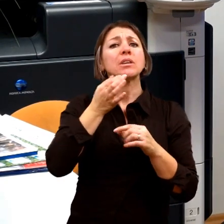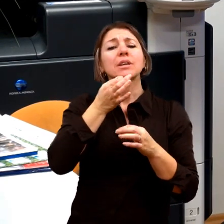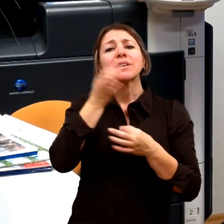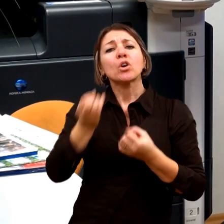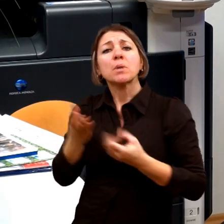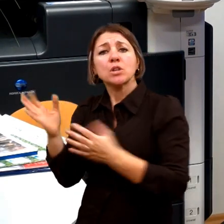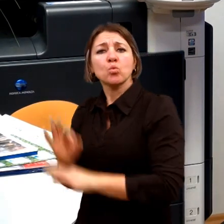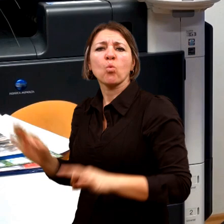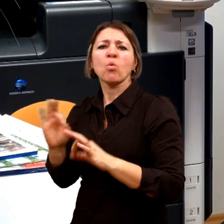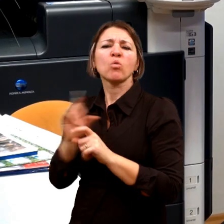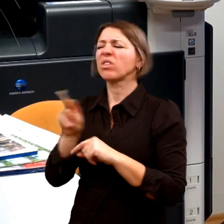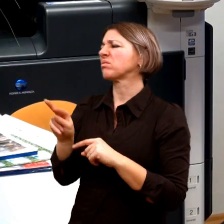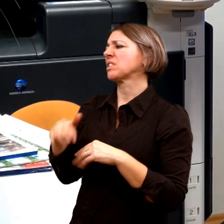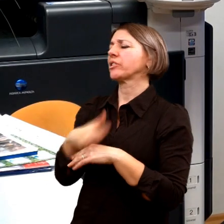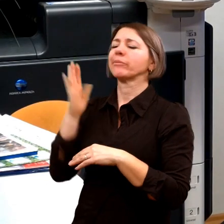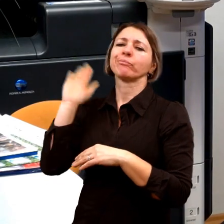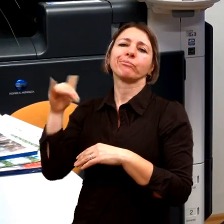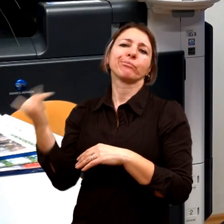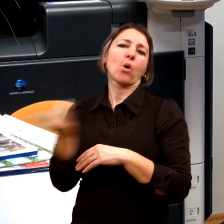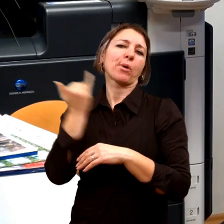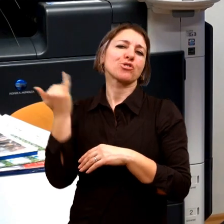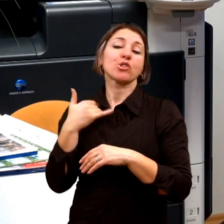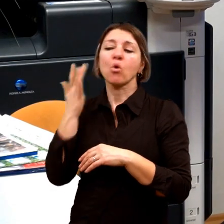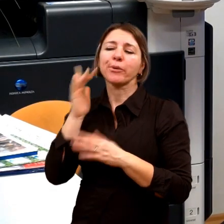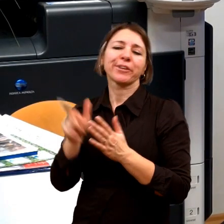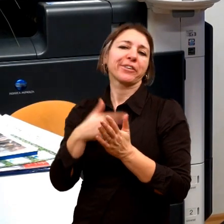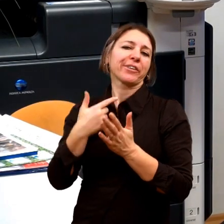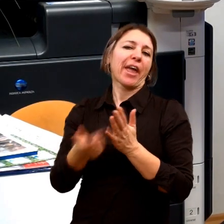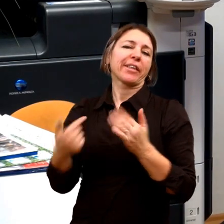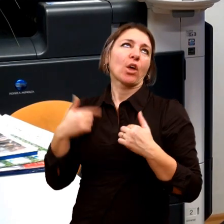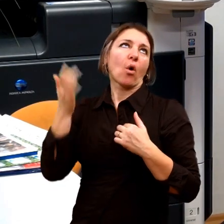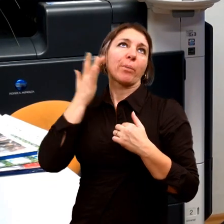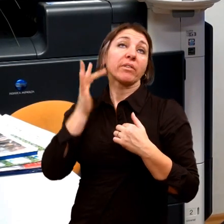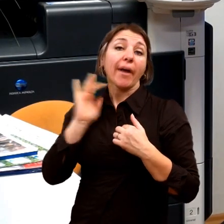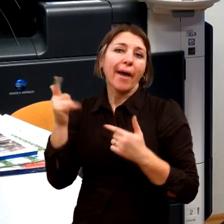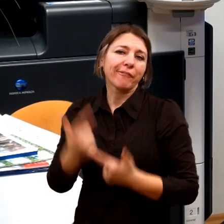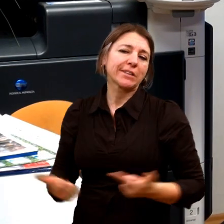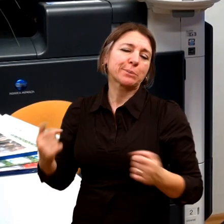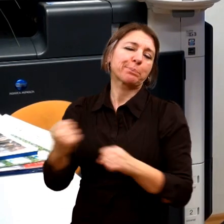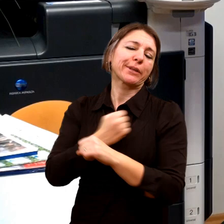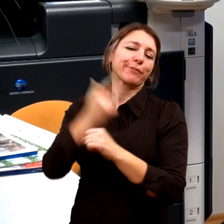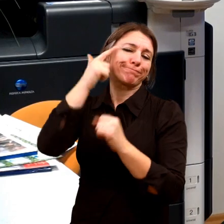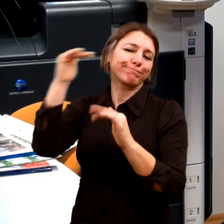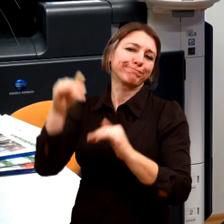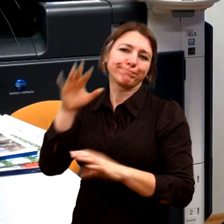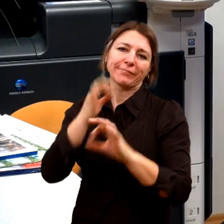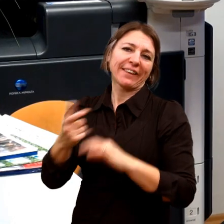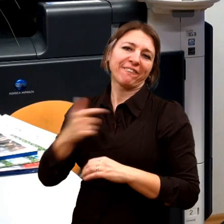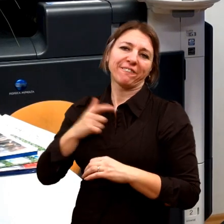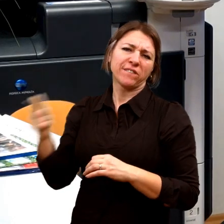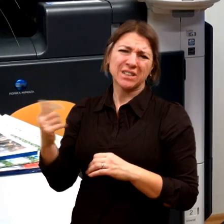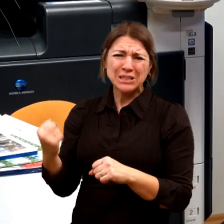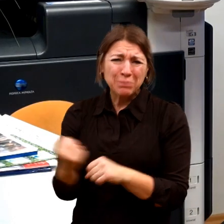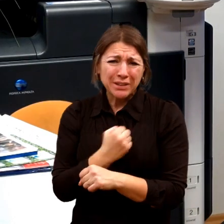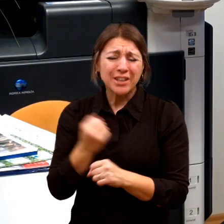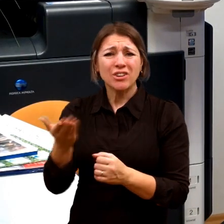rodiče, protože to jsou lajci, když to my jsme odborníci přece. Takže my jim to nebudeme vyklávat, oni tomu stejně neporozumějí. Tak si sami